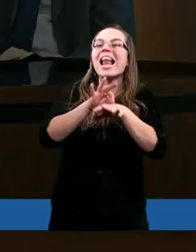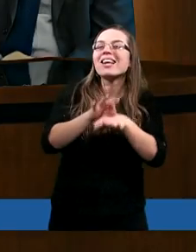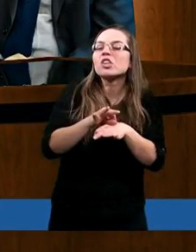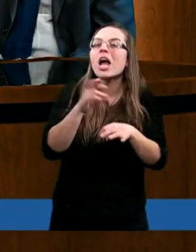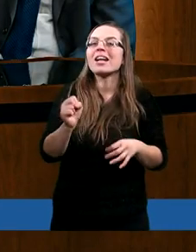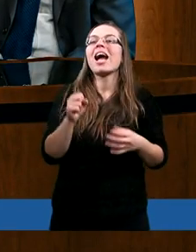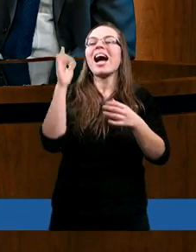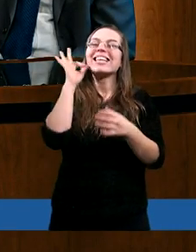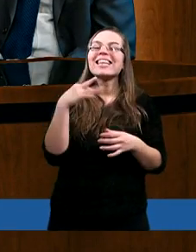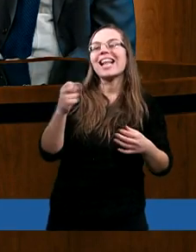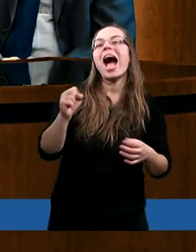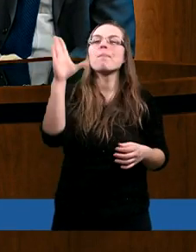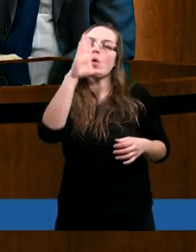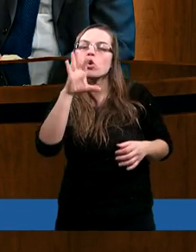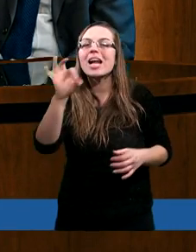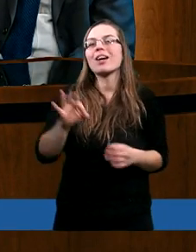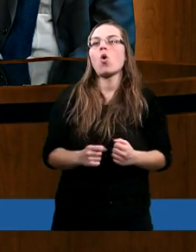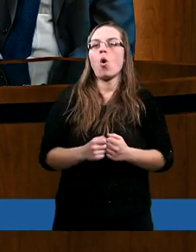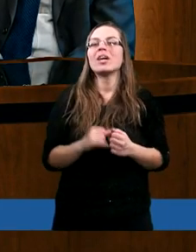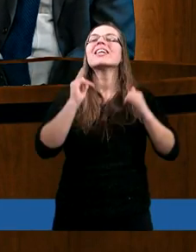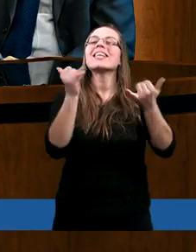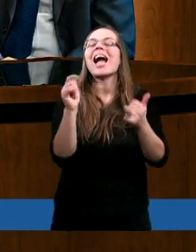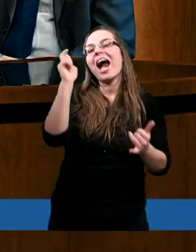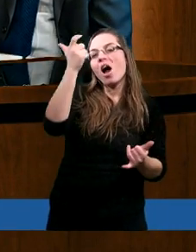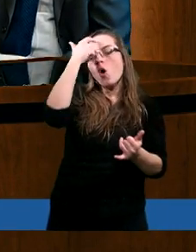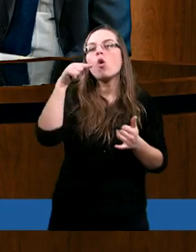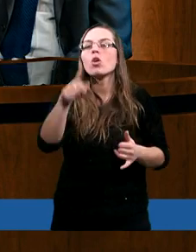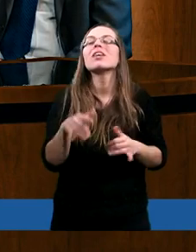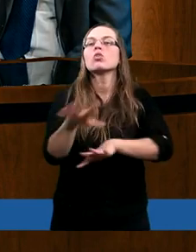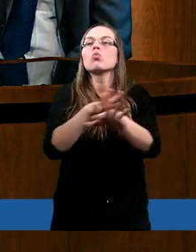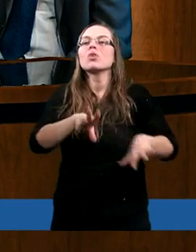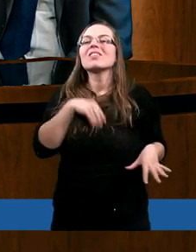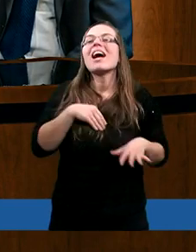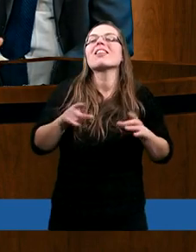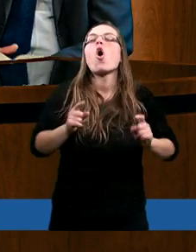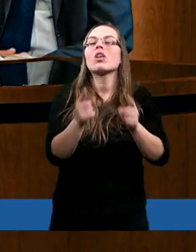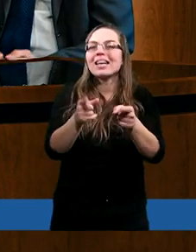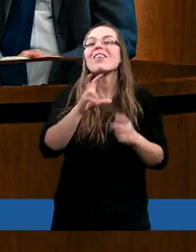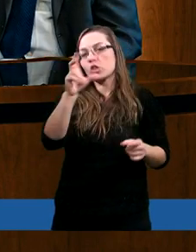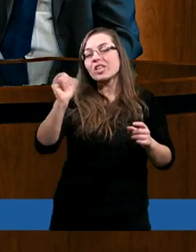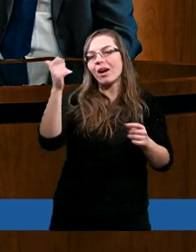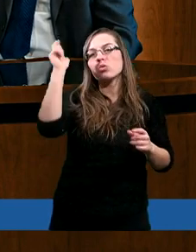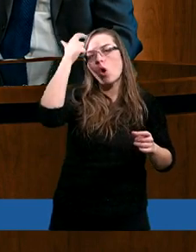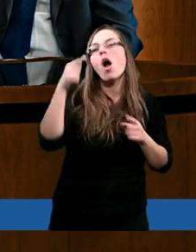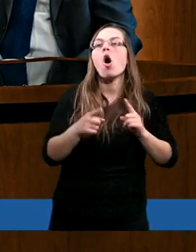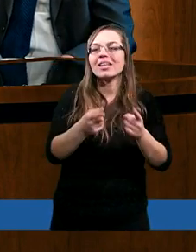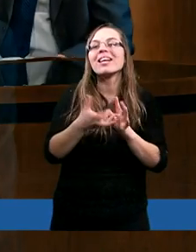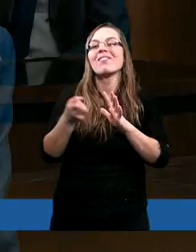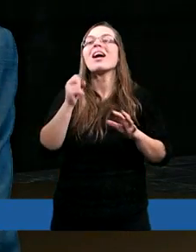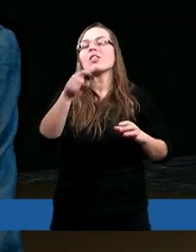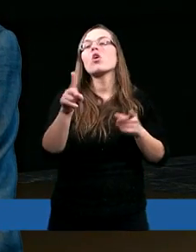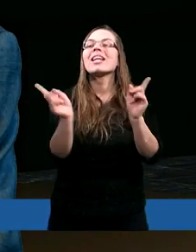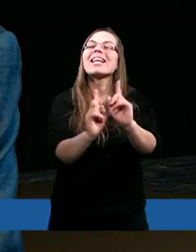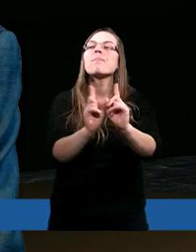Syna Bożego. Jaką rolę odgrywa Duch Święty? Czy w ogóle jakąś odgrywa? Tutaj właśnie jest kolejna